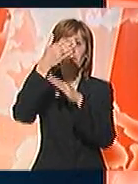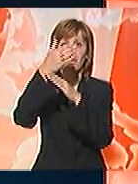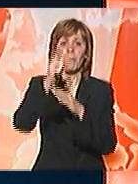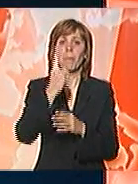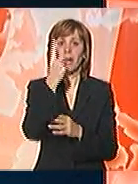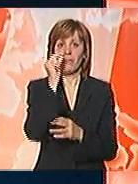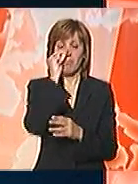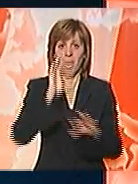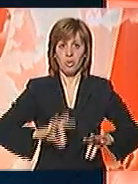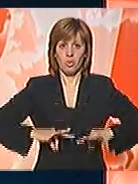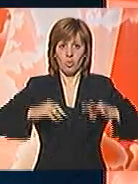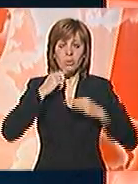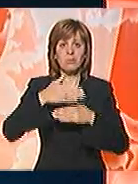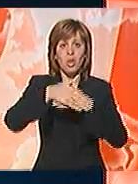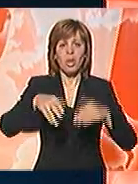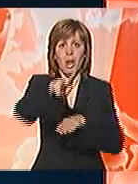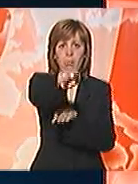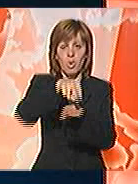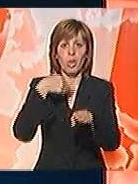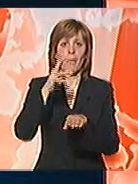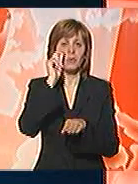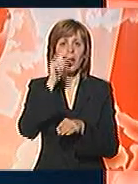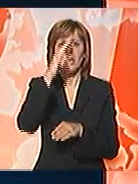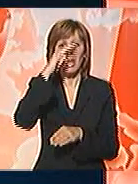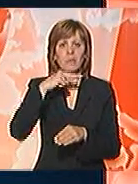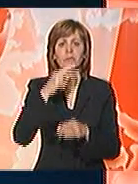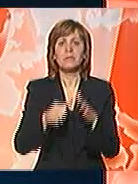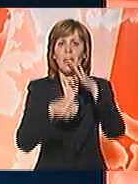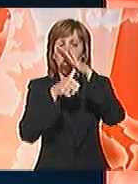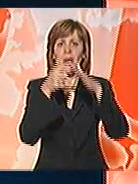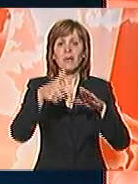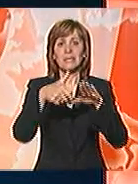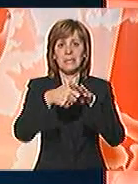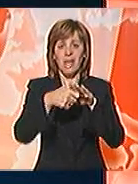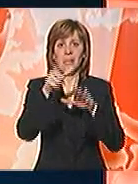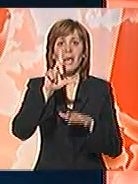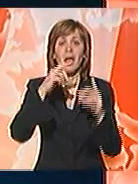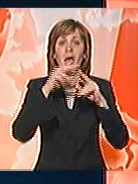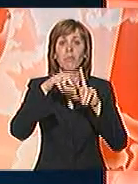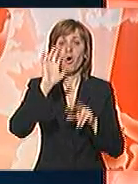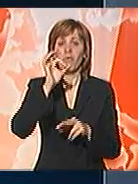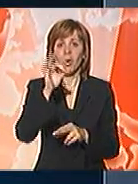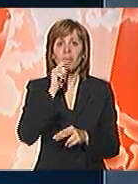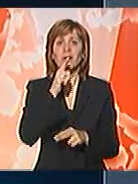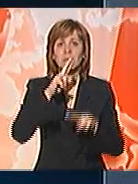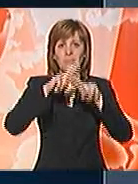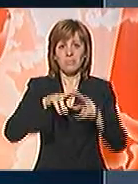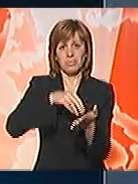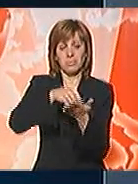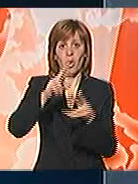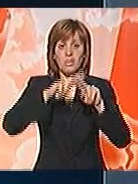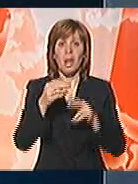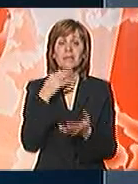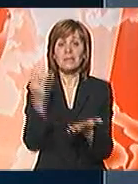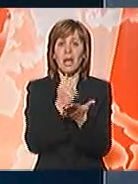blokirali su jutro s međunarodnom prugu Beograd-Niš na glavnoj železničkoj stanici Lapovo. Zagtevajući isplatu za ostalih zarada i pokretanje